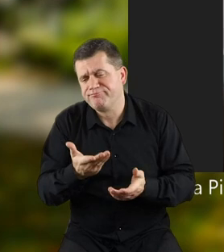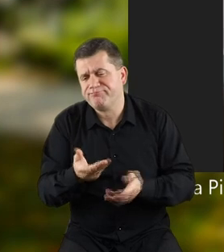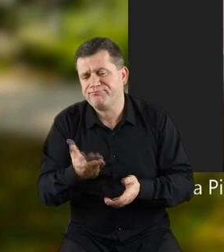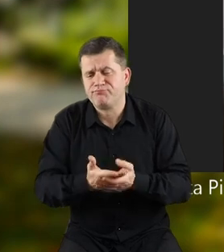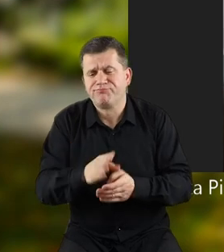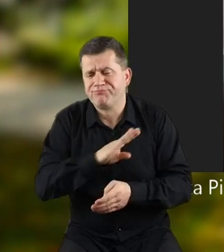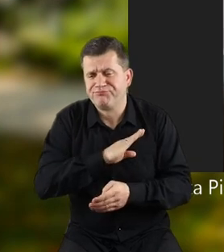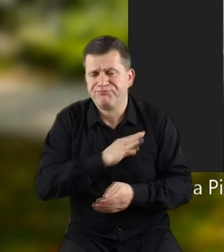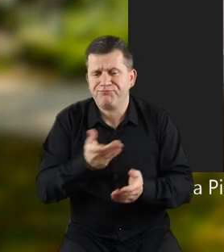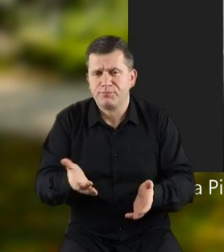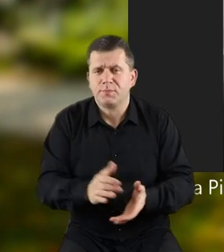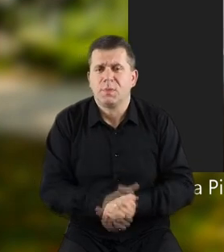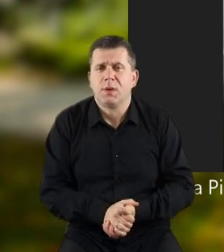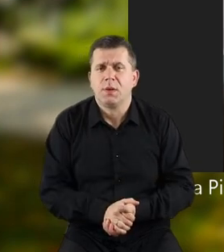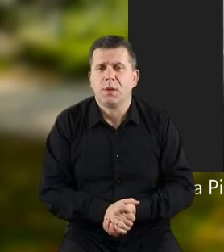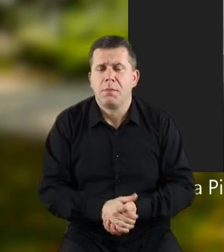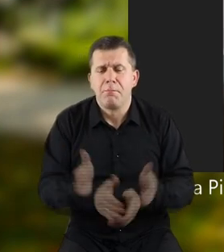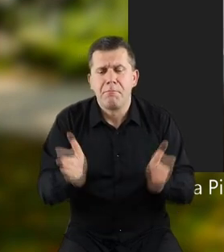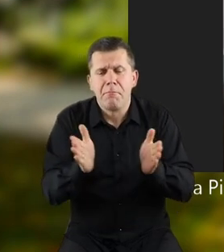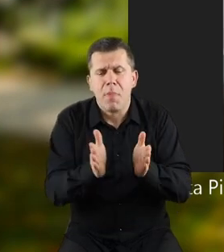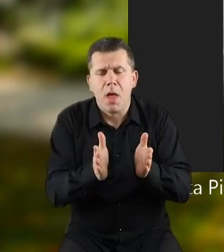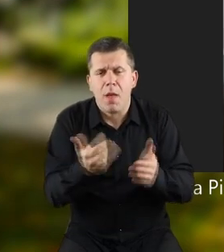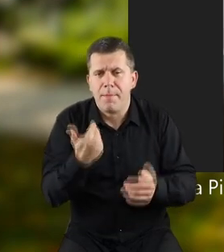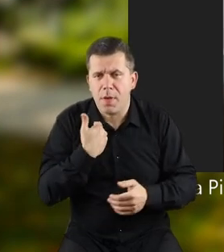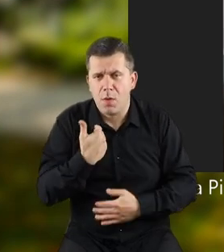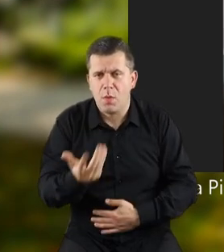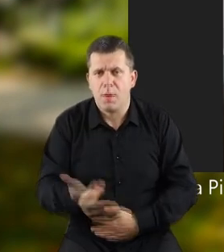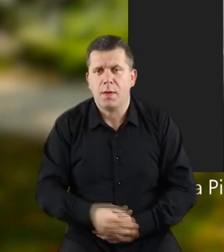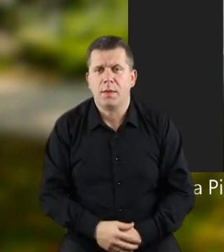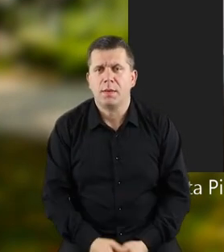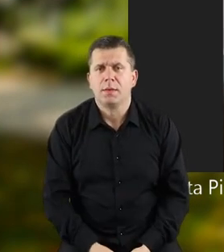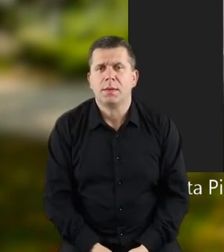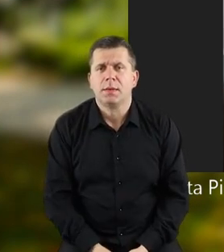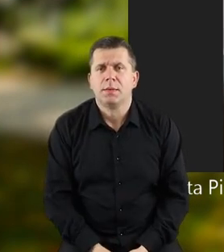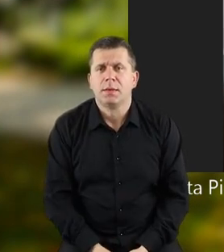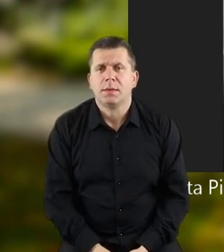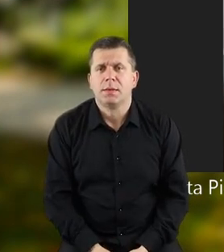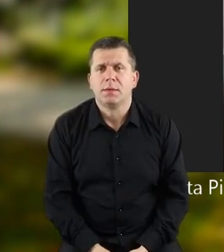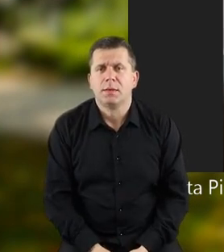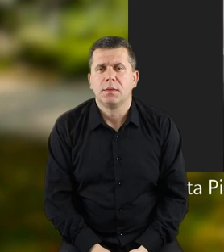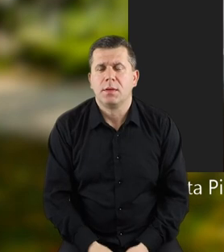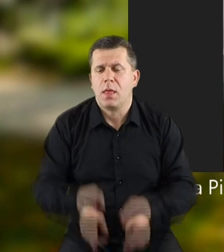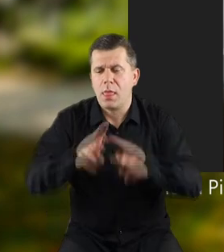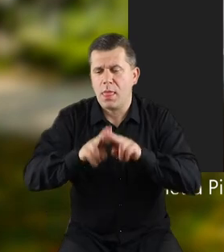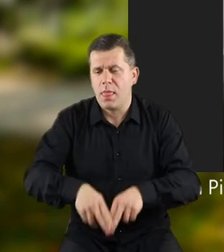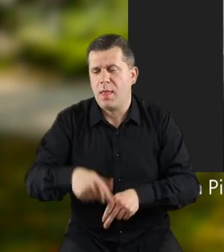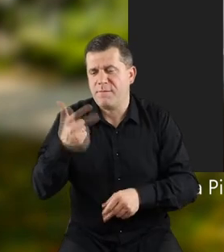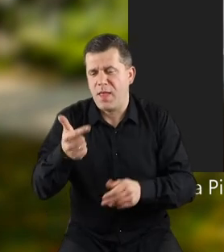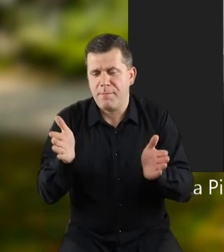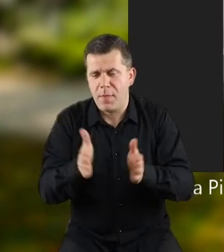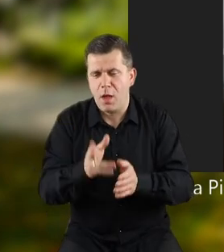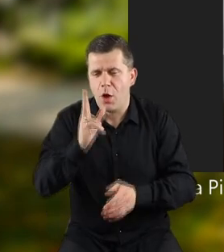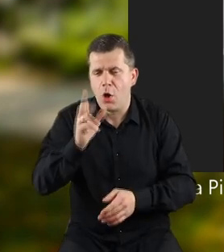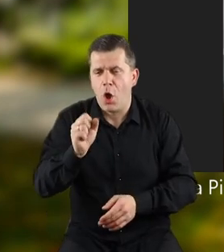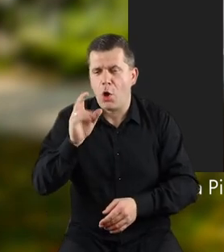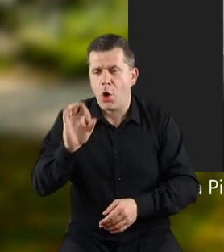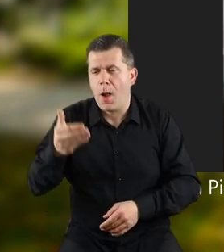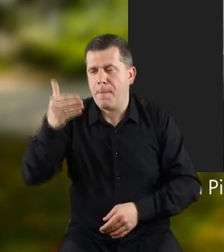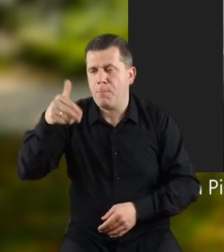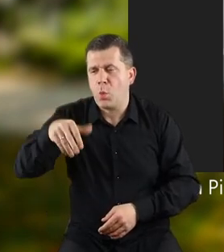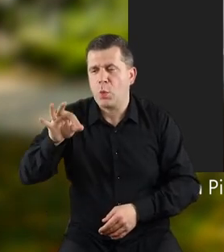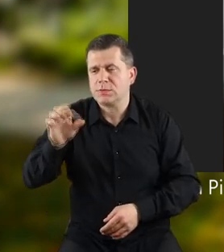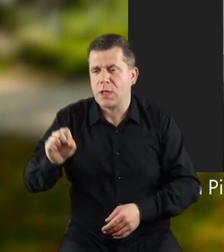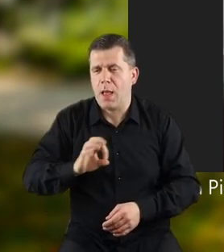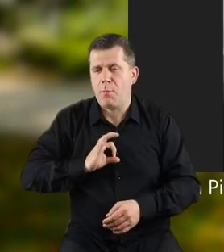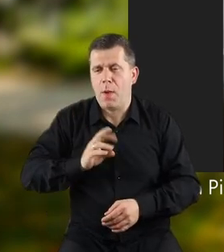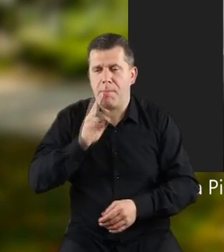przeżył, no jeszcze malutki był i słuchajcie, i zostały dwa szczeniaczki, Koko i Musia